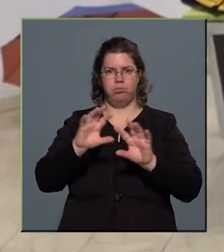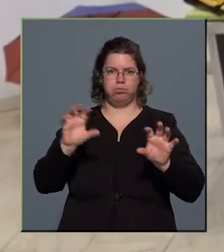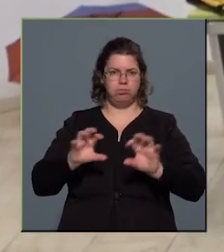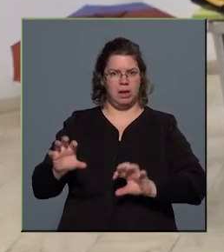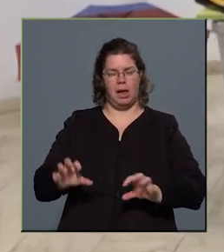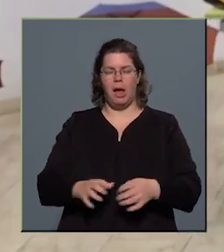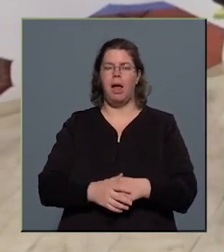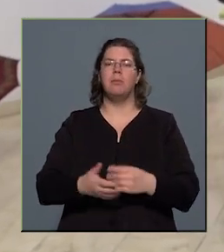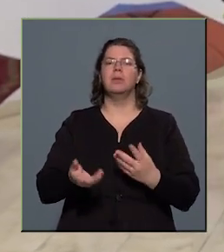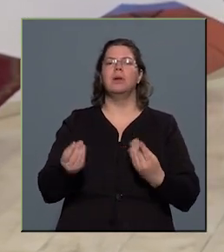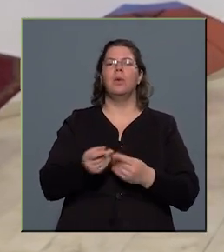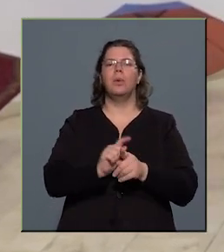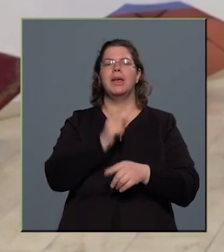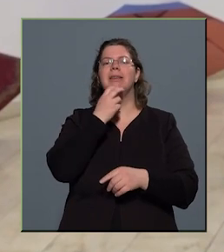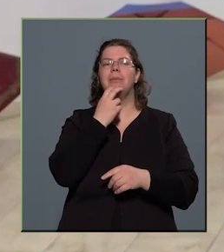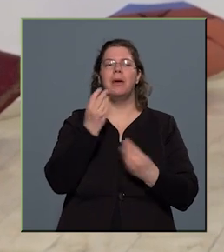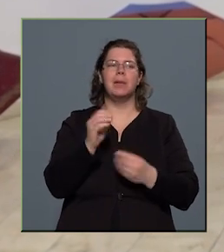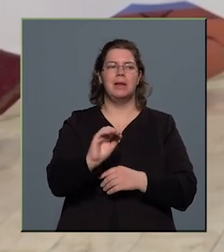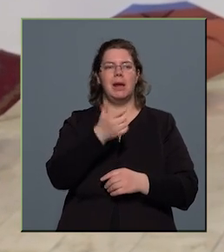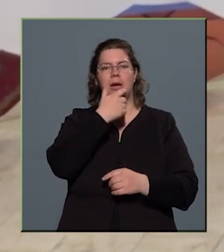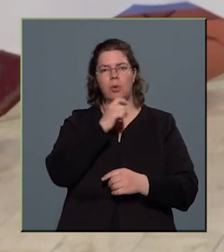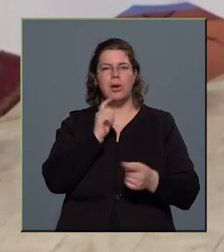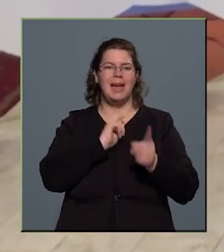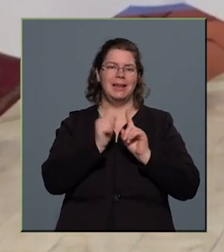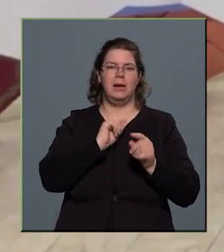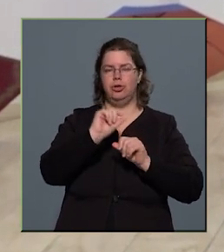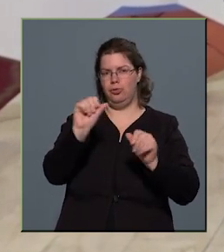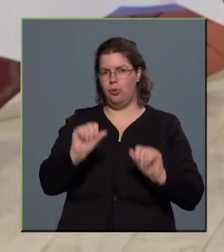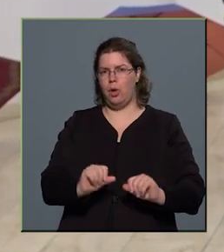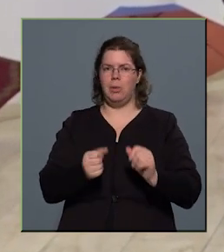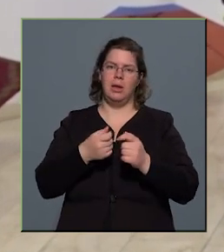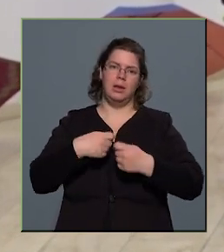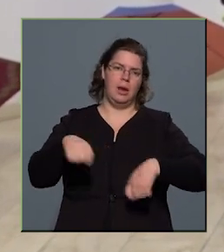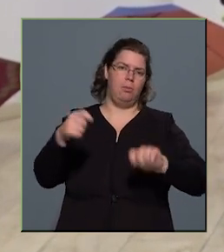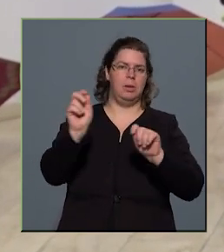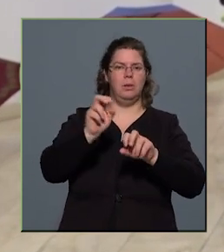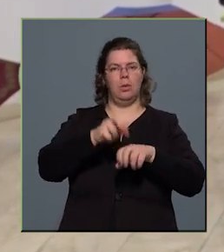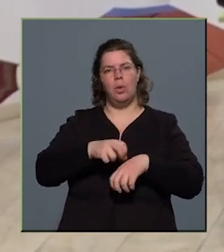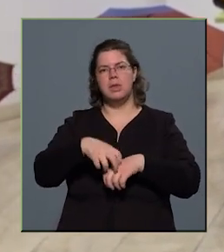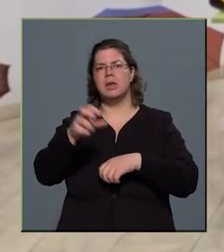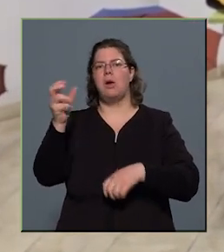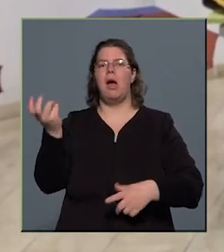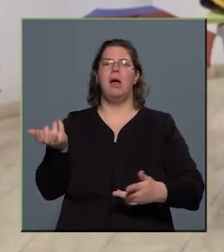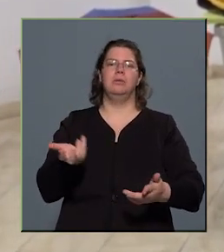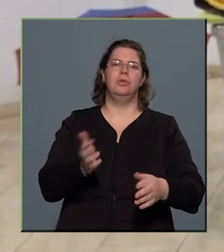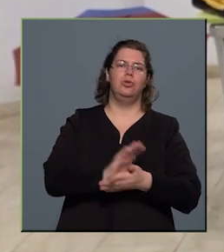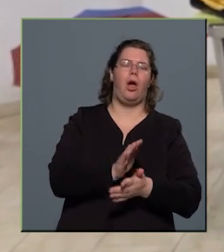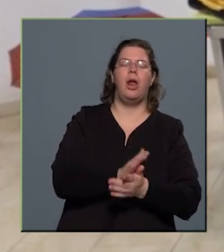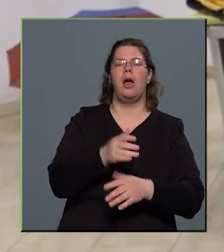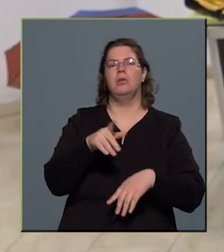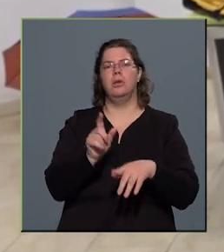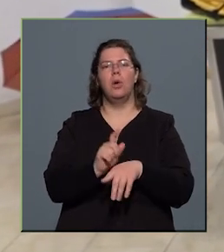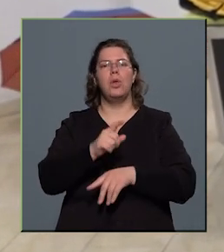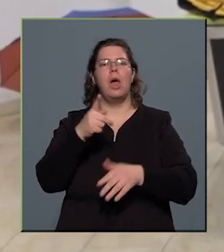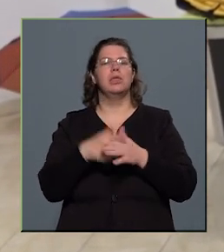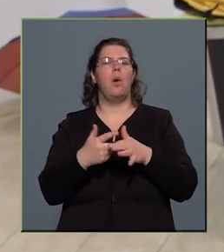vannak olyan elemek, amik a gyerekkornak a játékos formáit, építőkockát, a sarat, olyan dolgokat